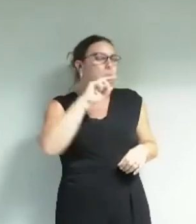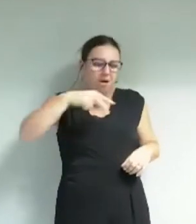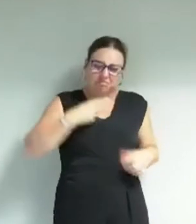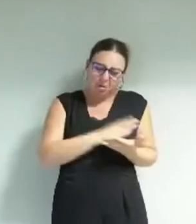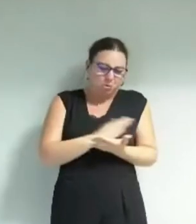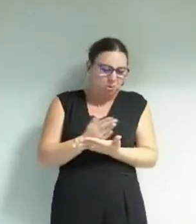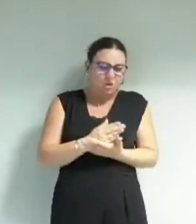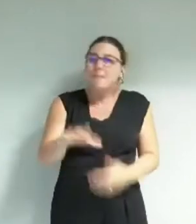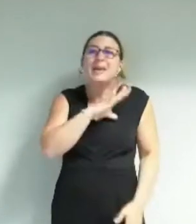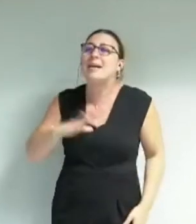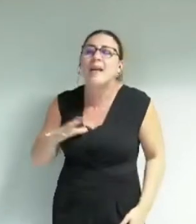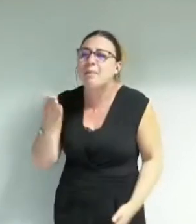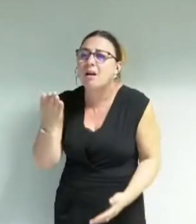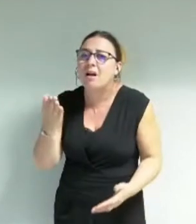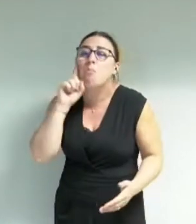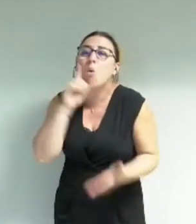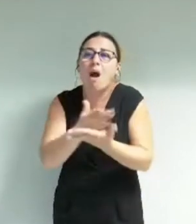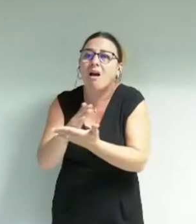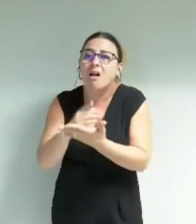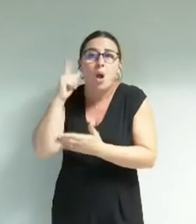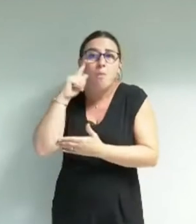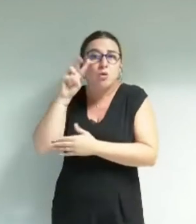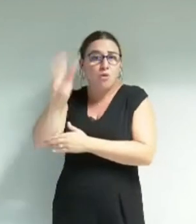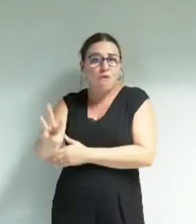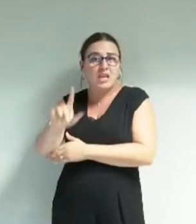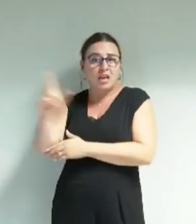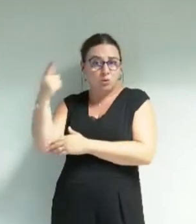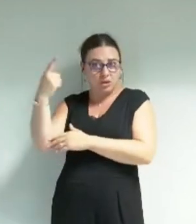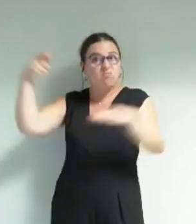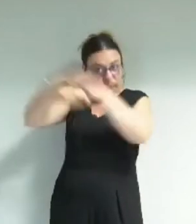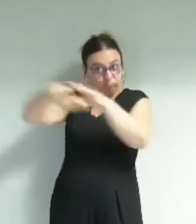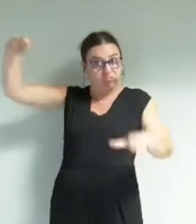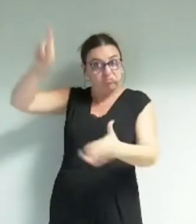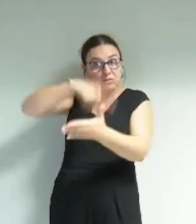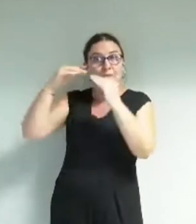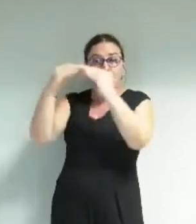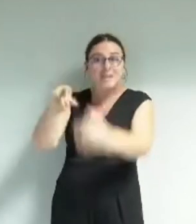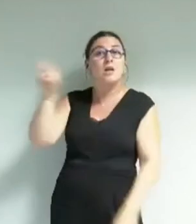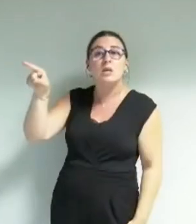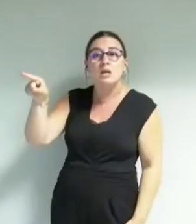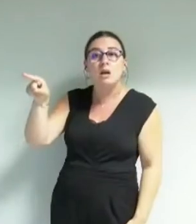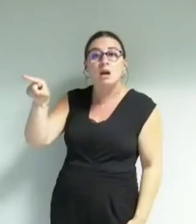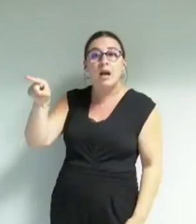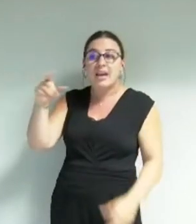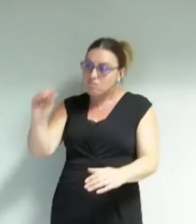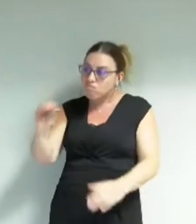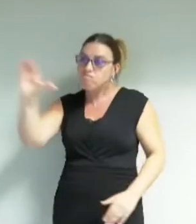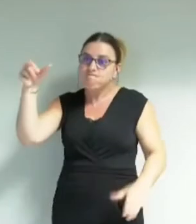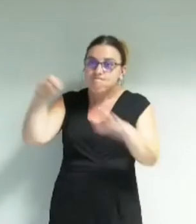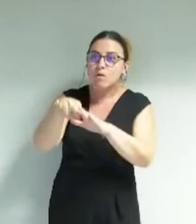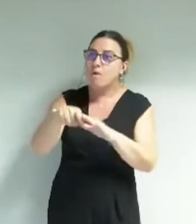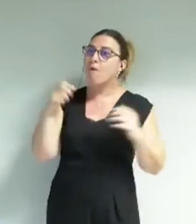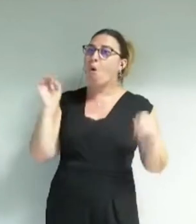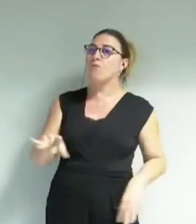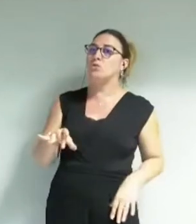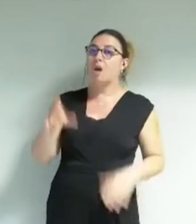mais c'est simple madame Boer vous avez des doutes parce que monsieur Wauquiez a supprimé la subvention en fait au magasin et qu'il refuse de remonter parce que le